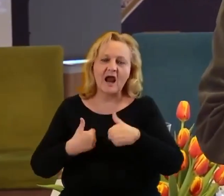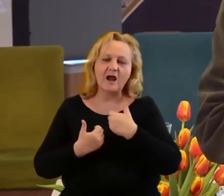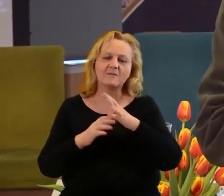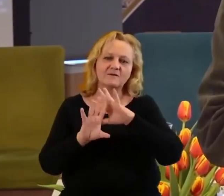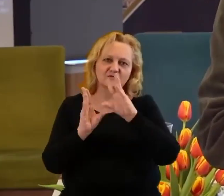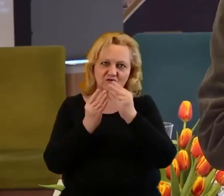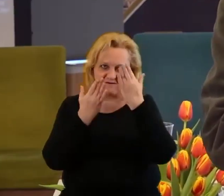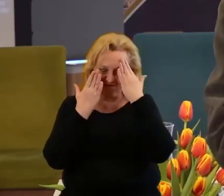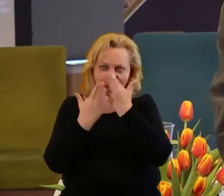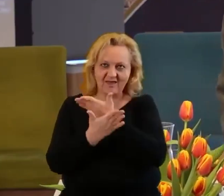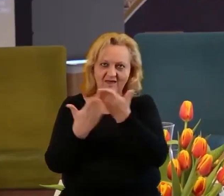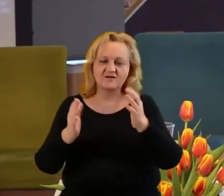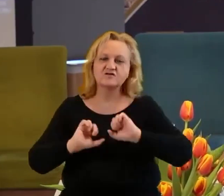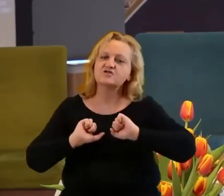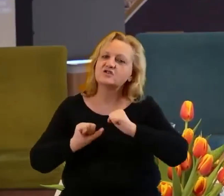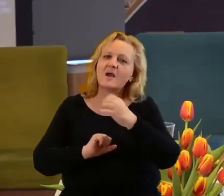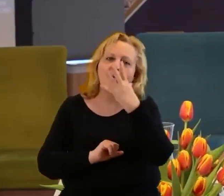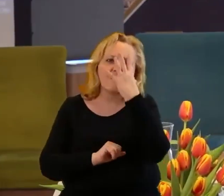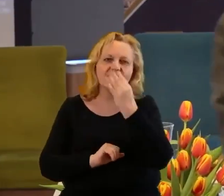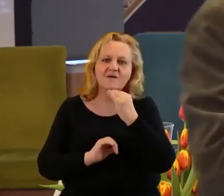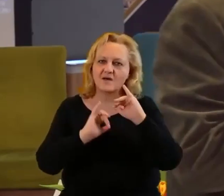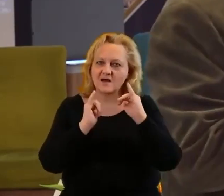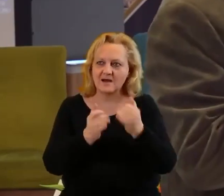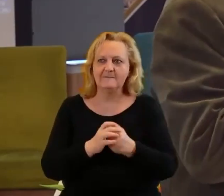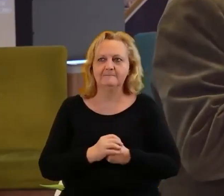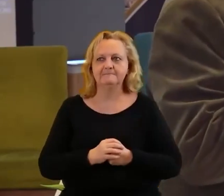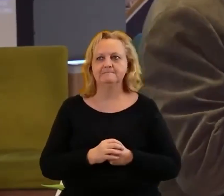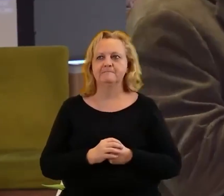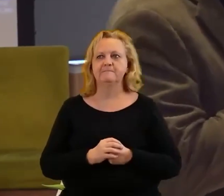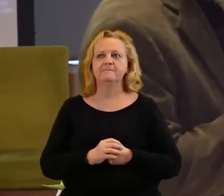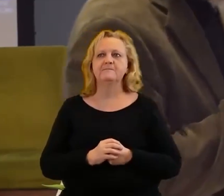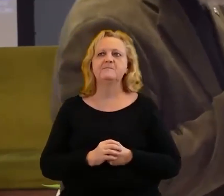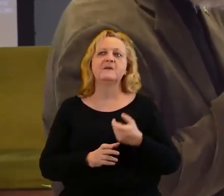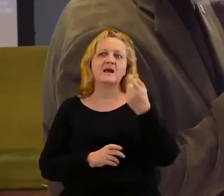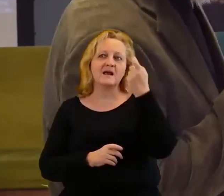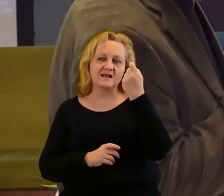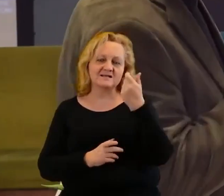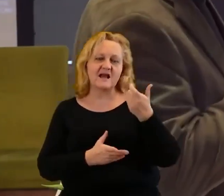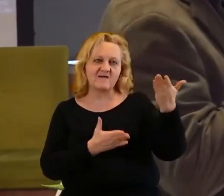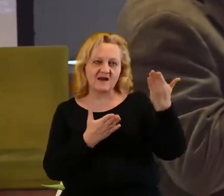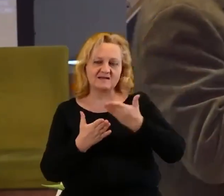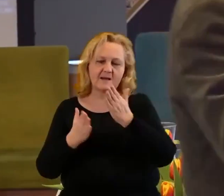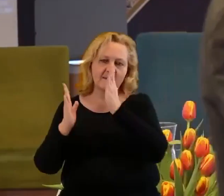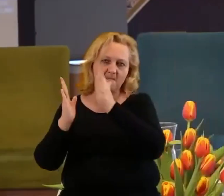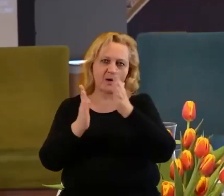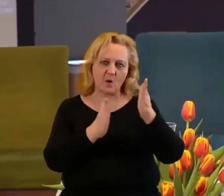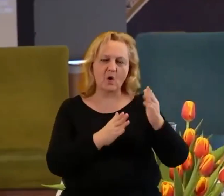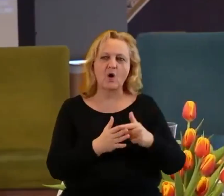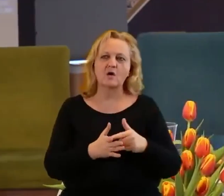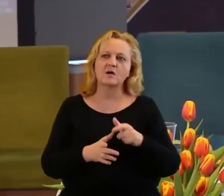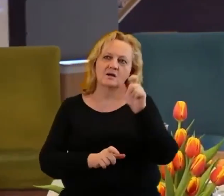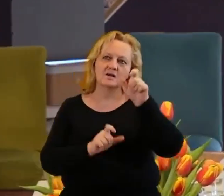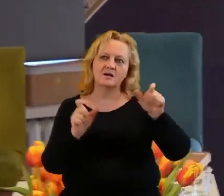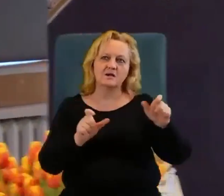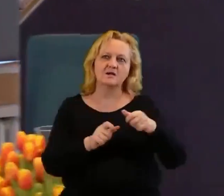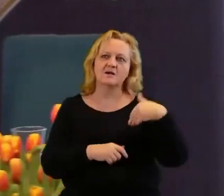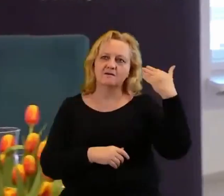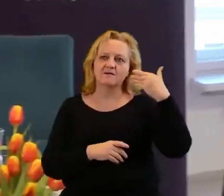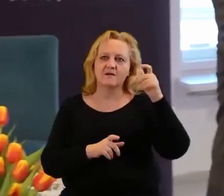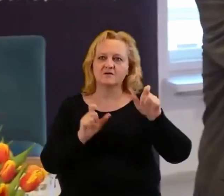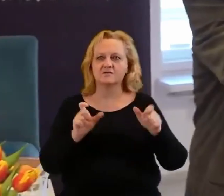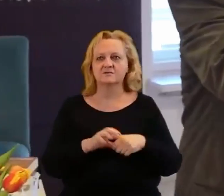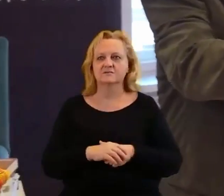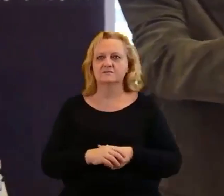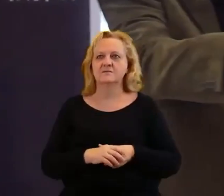wiedzieli jak działacie. A zaraz zaproszę po kolei wszystkich dalszych panelistów.